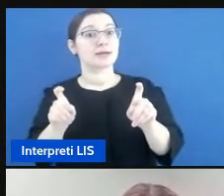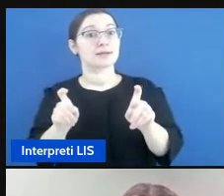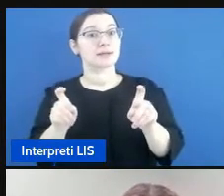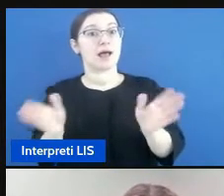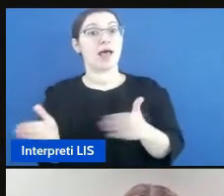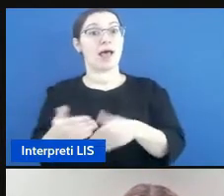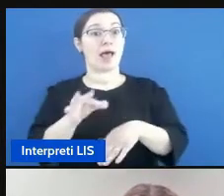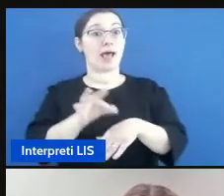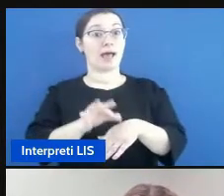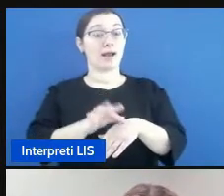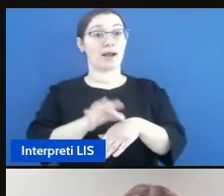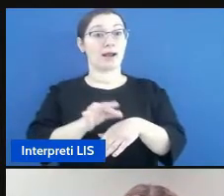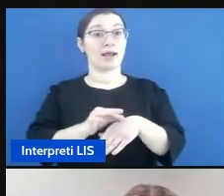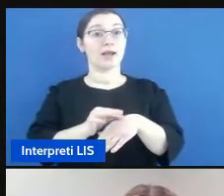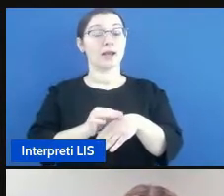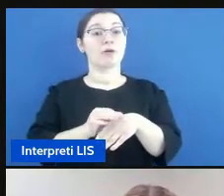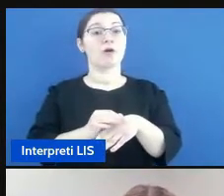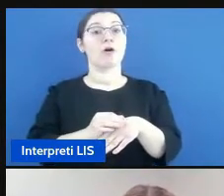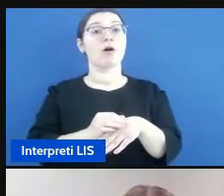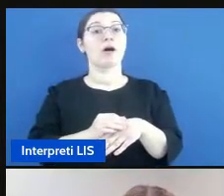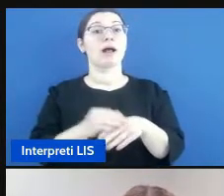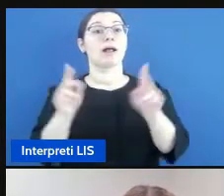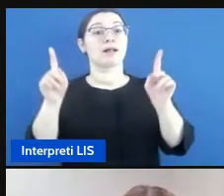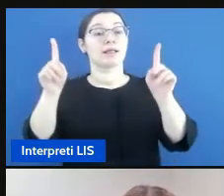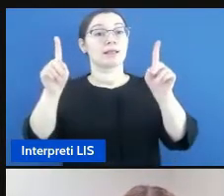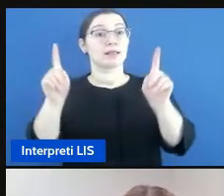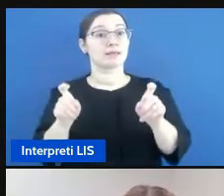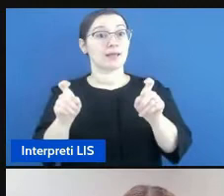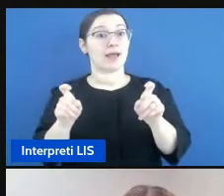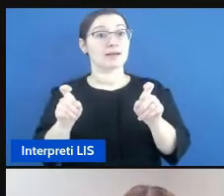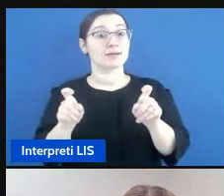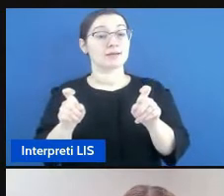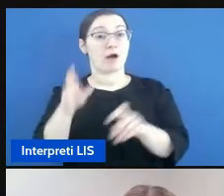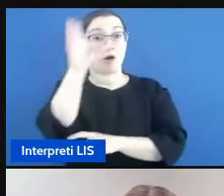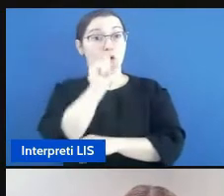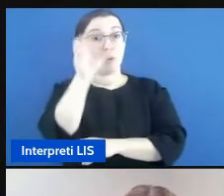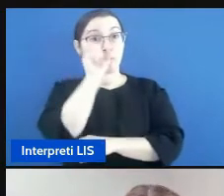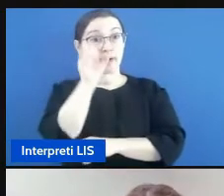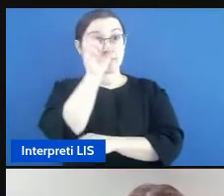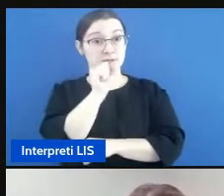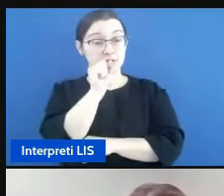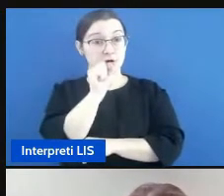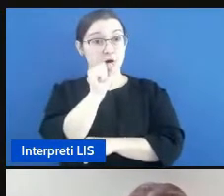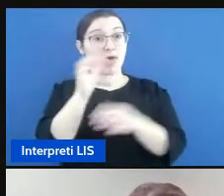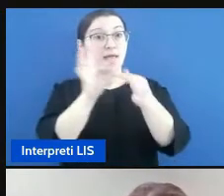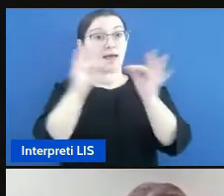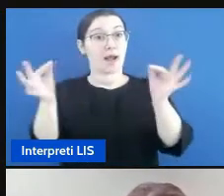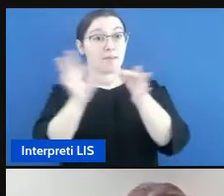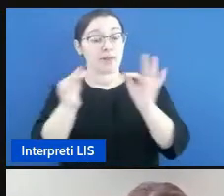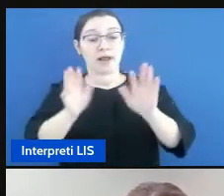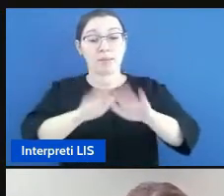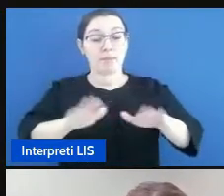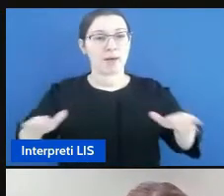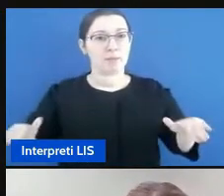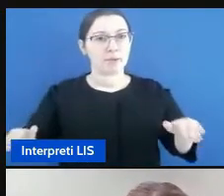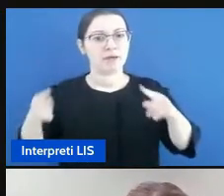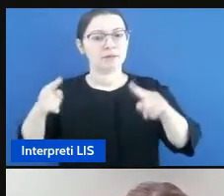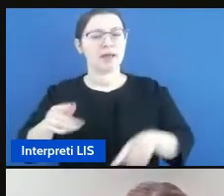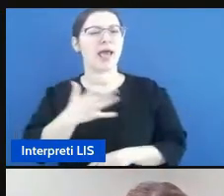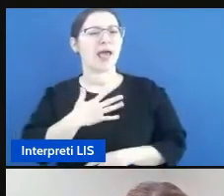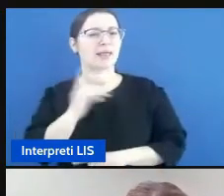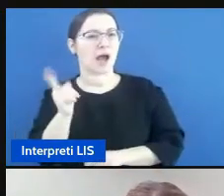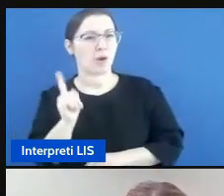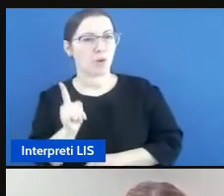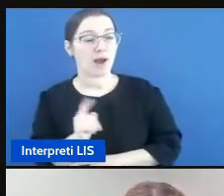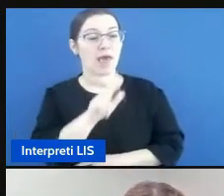il test di comprensione grammaticale per bambini che contiene dati su bambini di età compresa tra